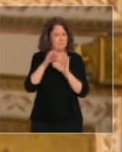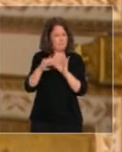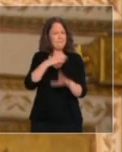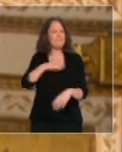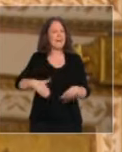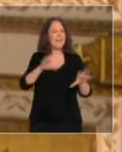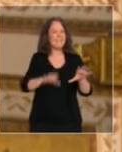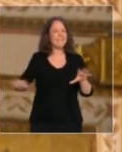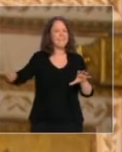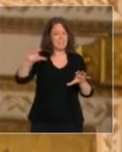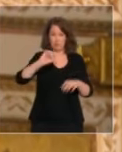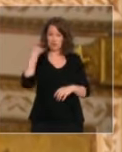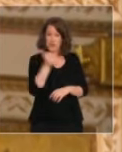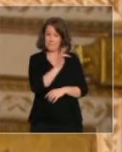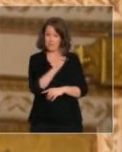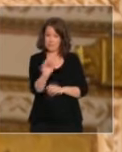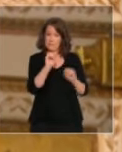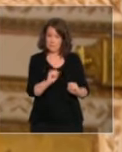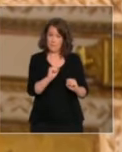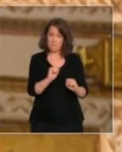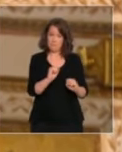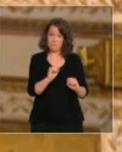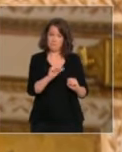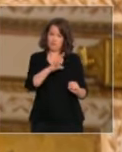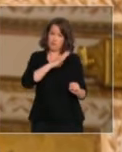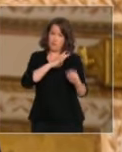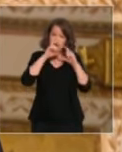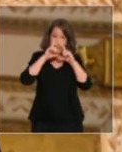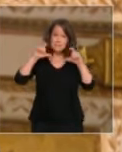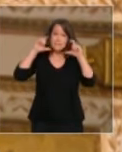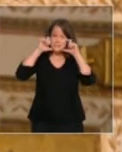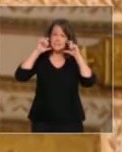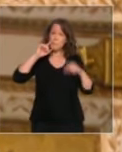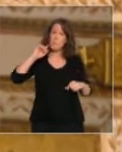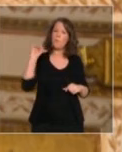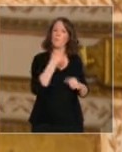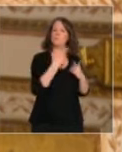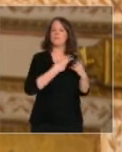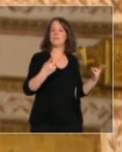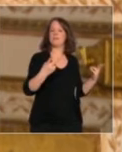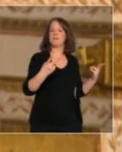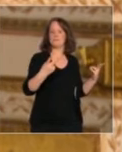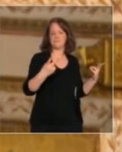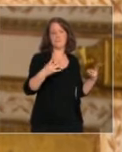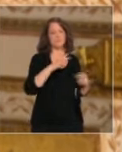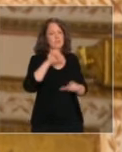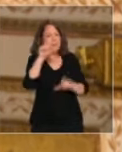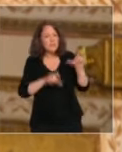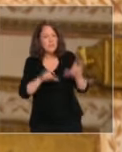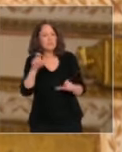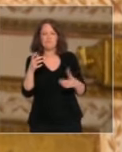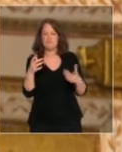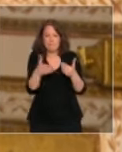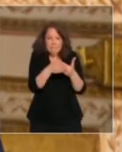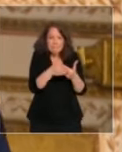de se procurer un masque grand public. Pour les professions les plus exposées et pour certaines situations comme dans les